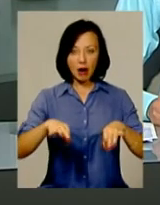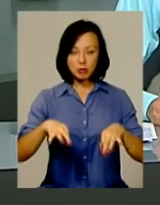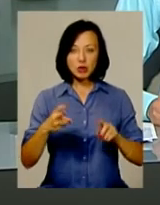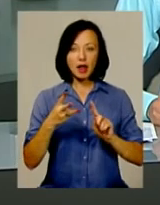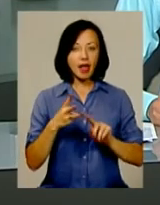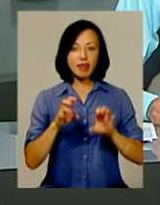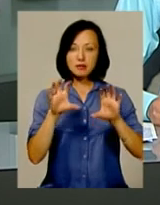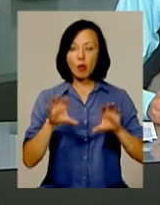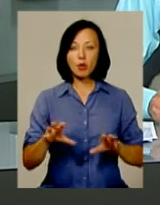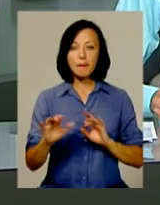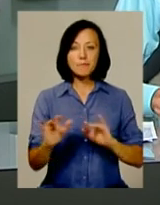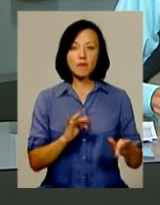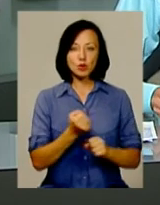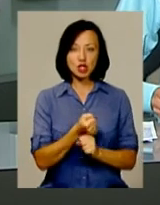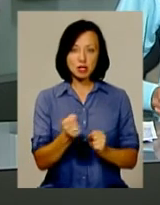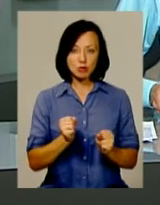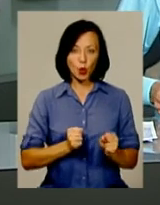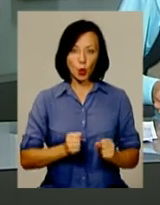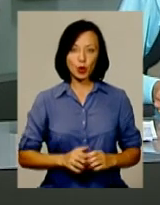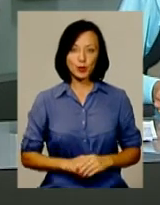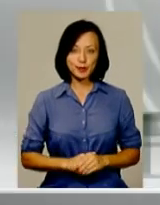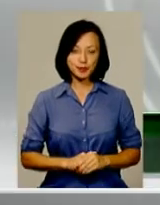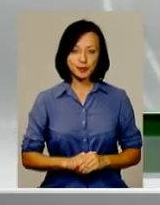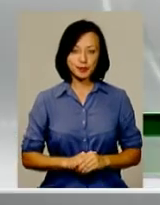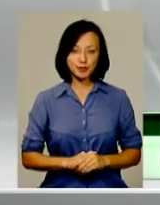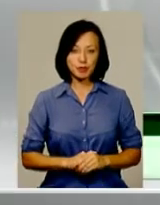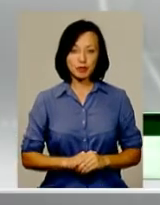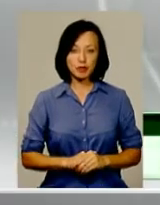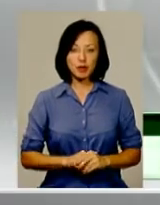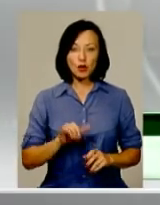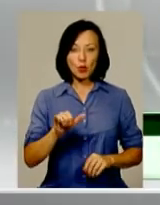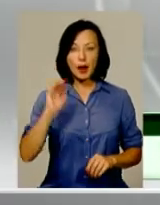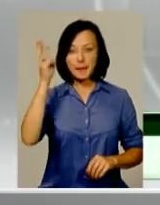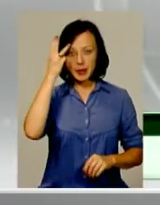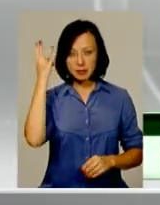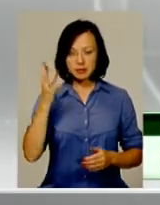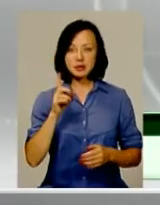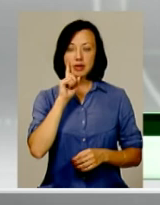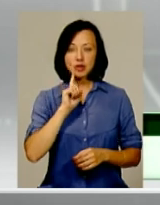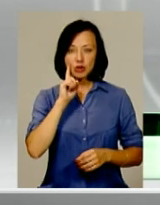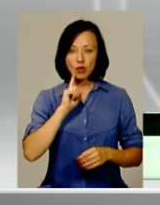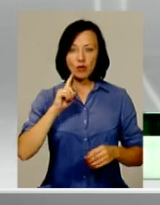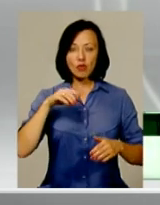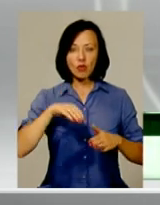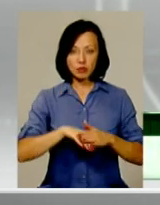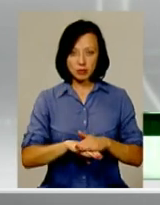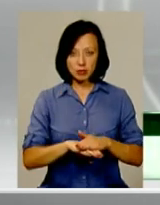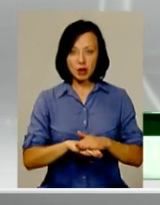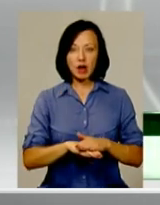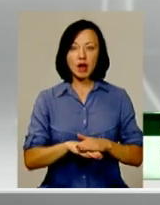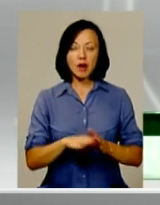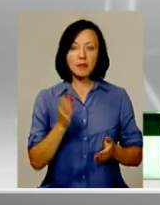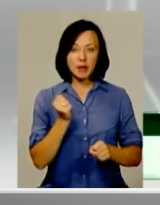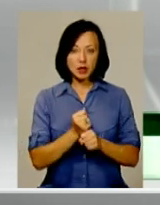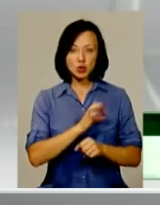незаконне поводження зі зброєю. У Хмельницькій області він тимчасово переховувався. Там працюють слідчі, працюють